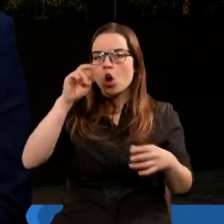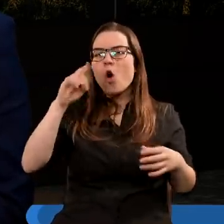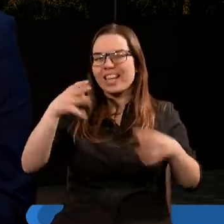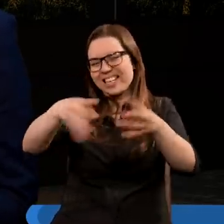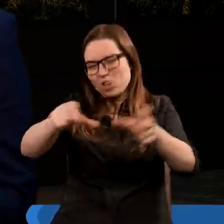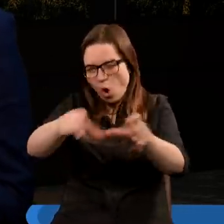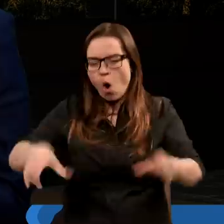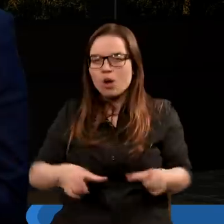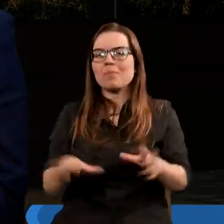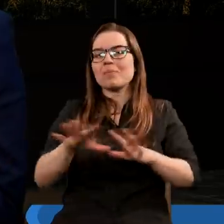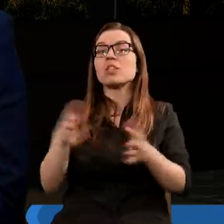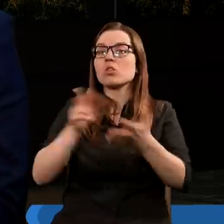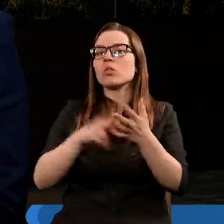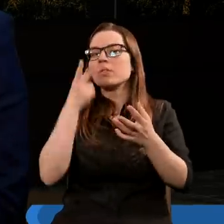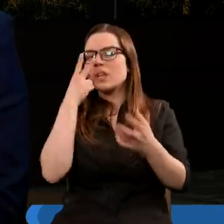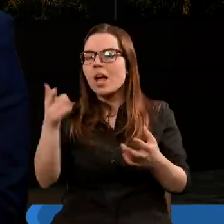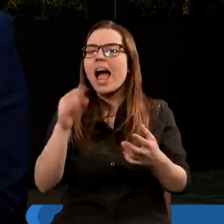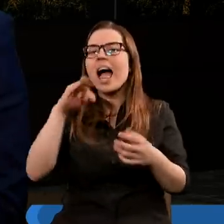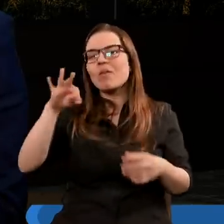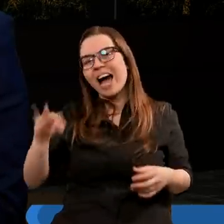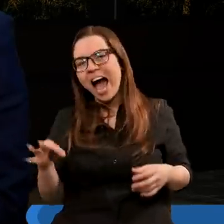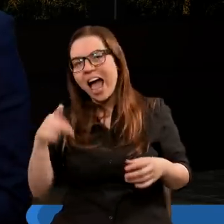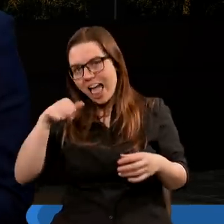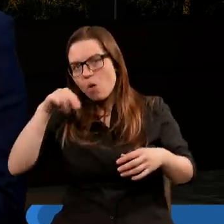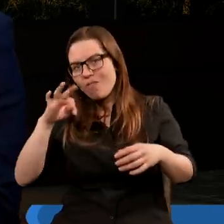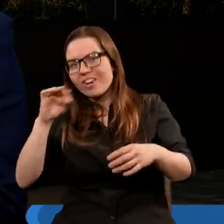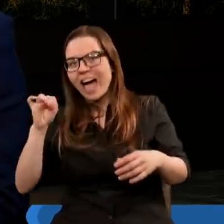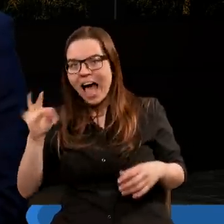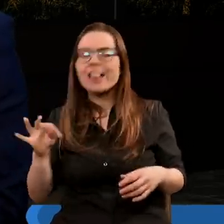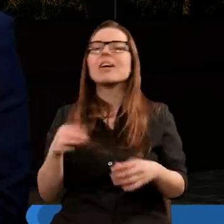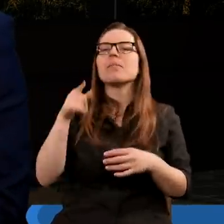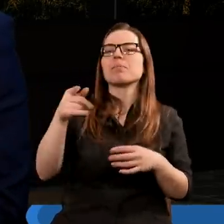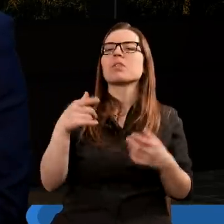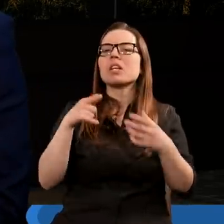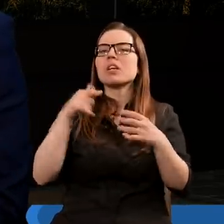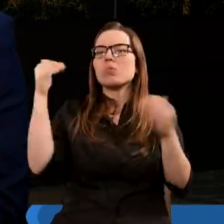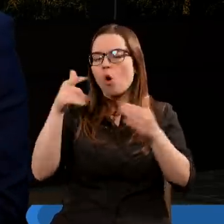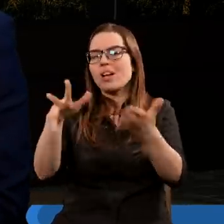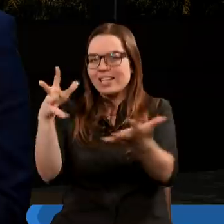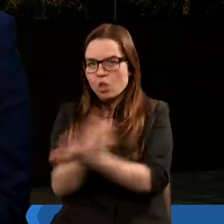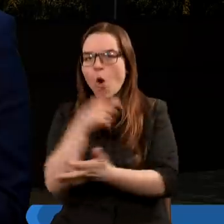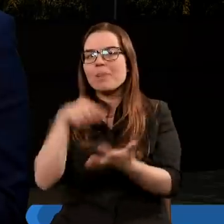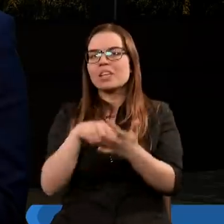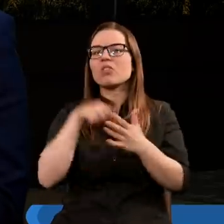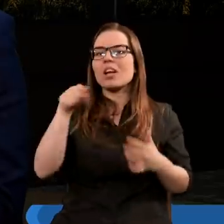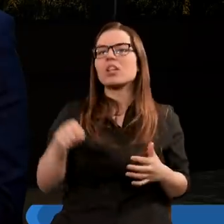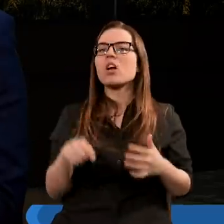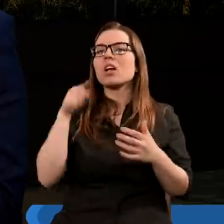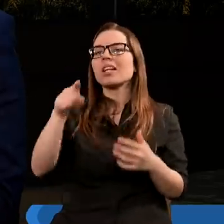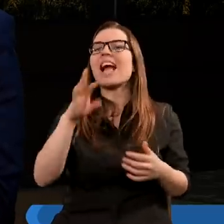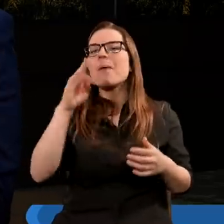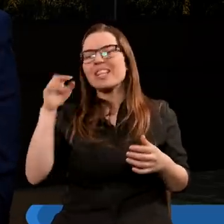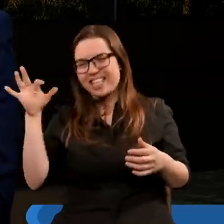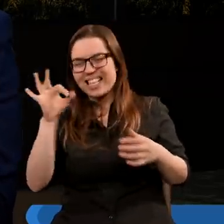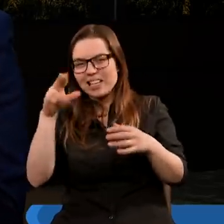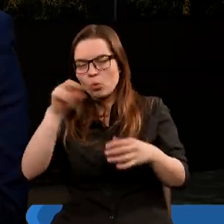Babylon, tego, który zmienił bieg rzeki Eufrat, dzięki któremu dostali się do tego miasta i mogli je zdobyć, to właśnie sam Cyrus,